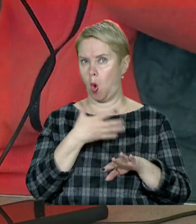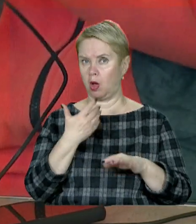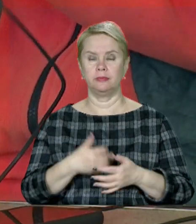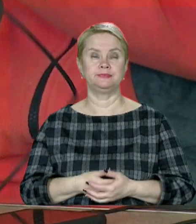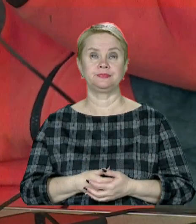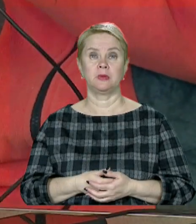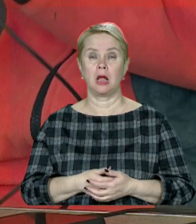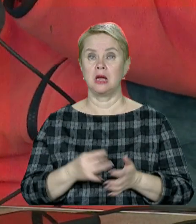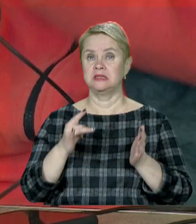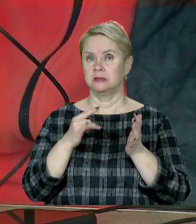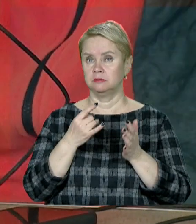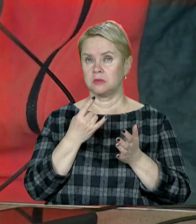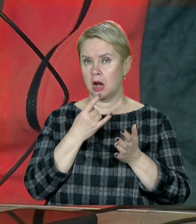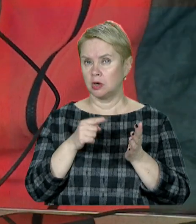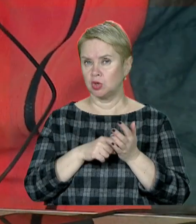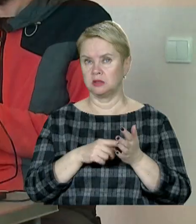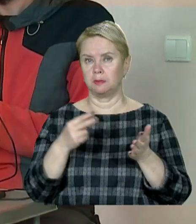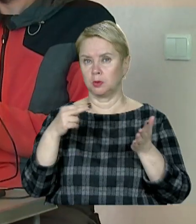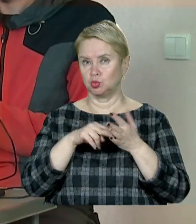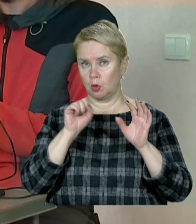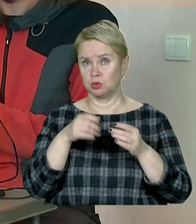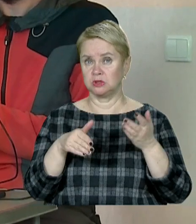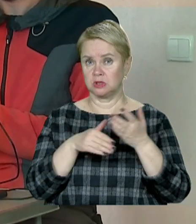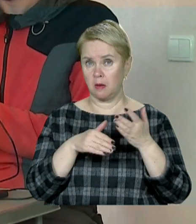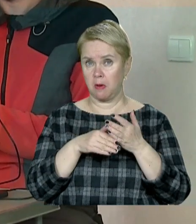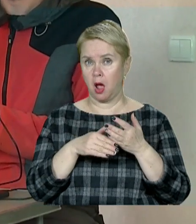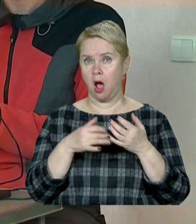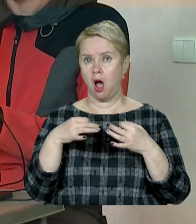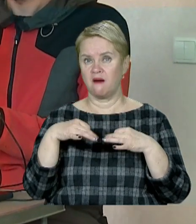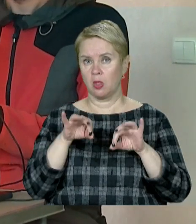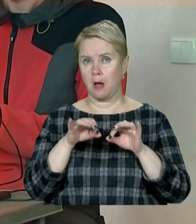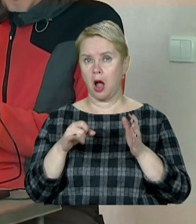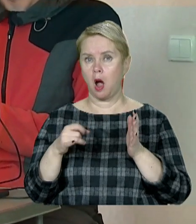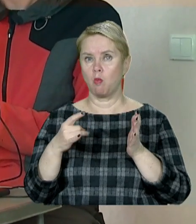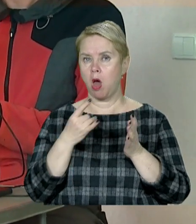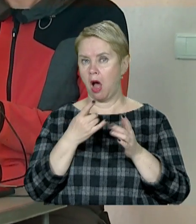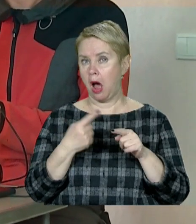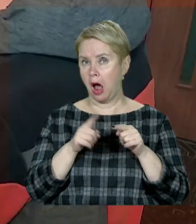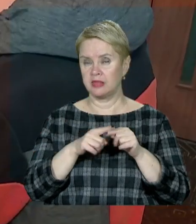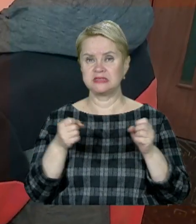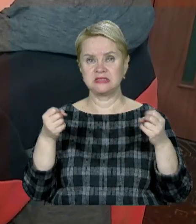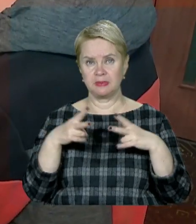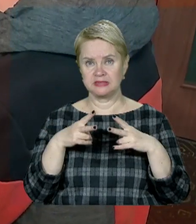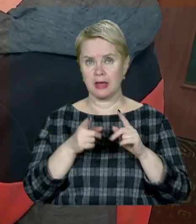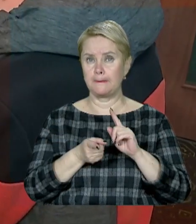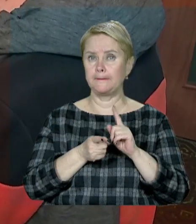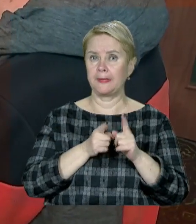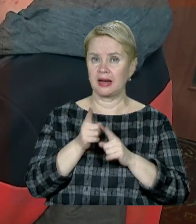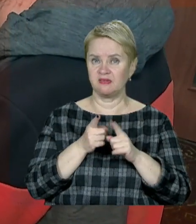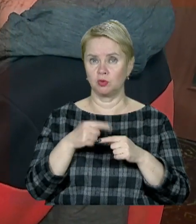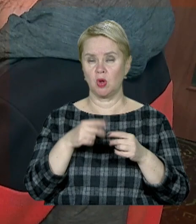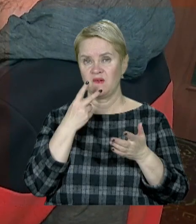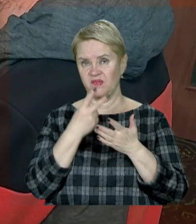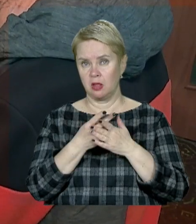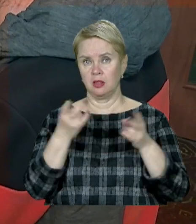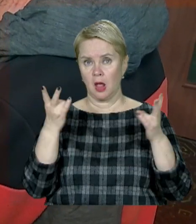Заряджати чи підключати пристрої можна і за допомогою автомобільного акумулятора. Завдяки спеціальному перетворювачу він